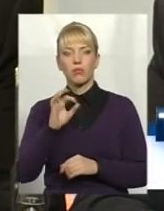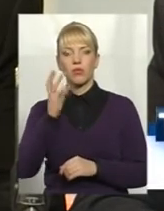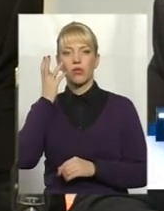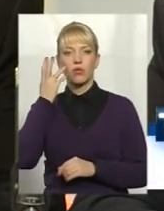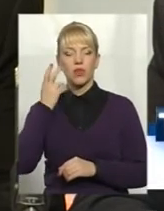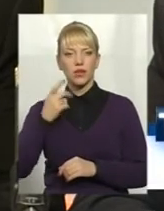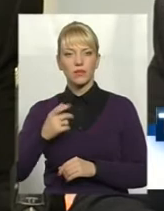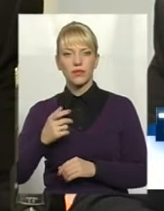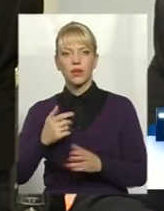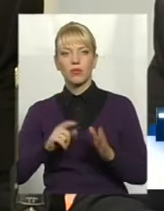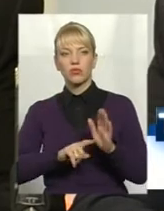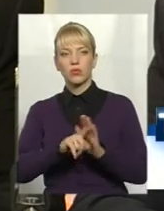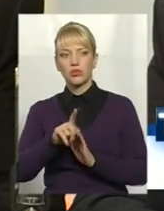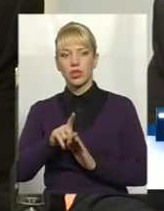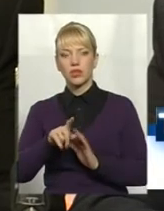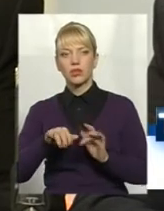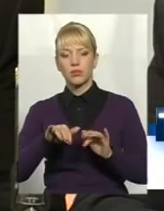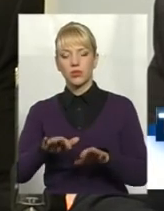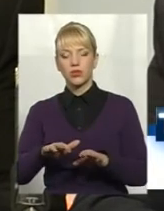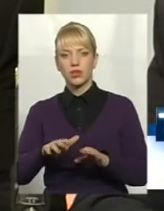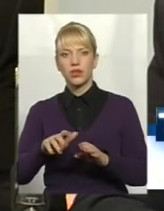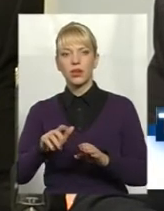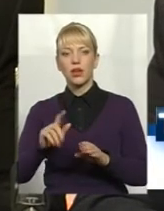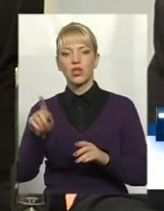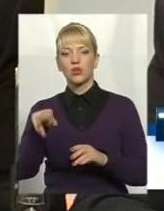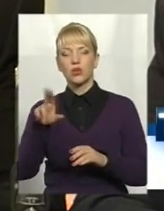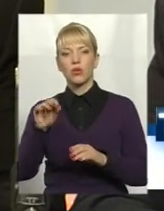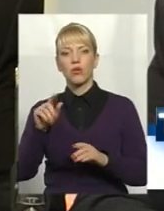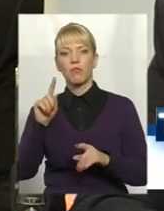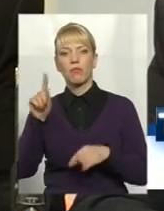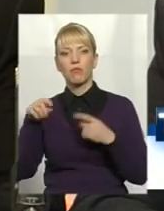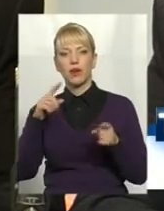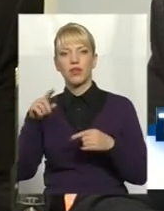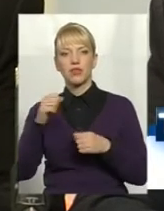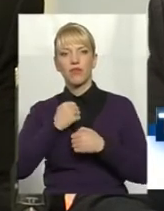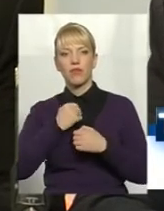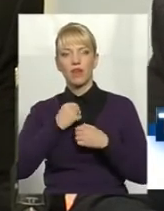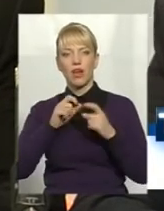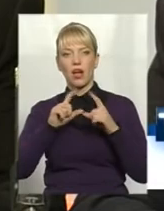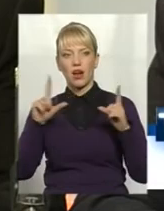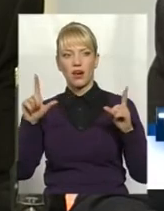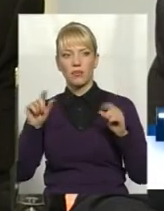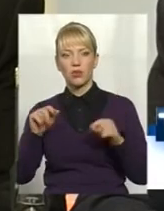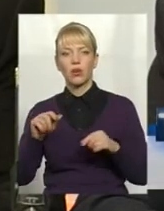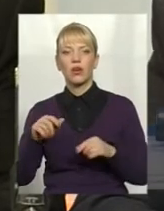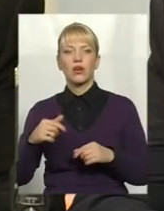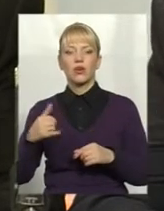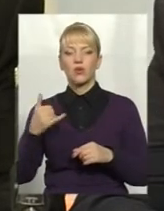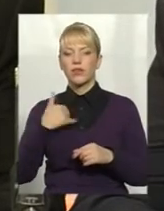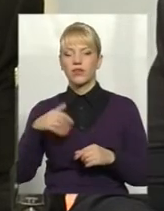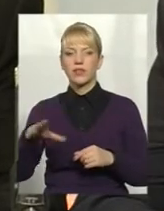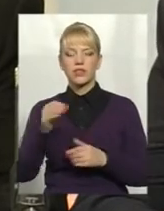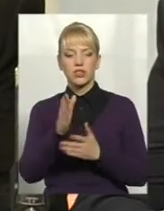почалися події призову до армії, то всі служби були у нас. Через те, що у нас дуже було